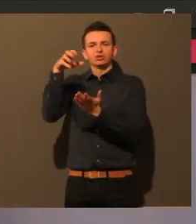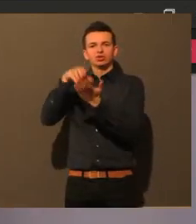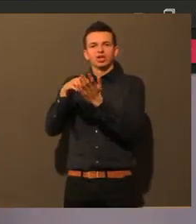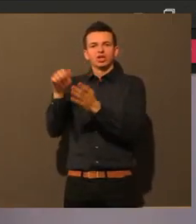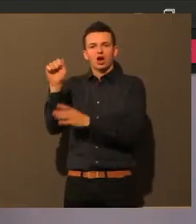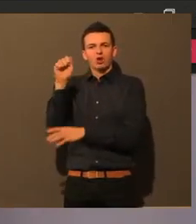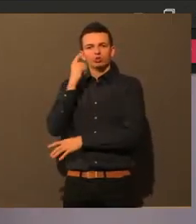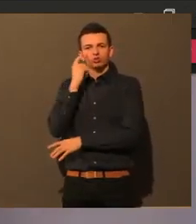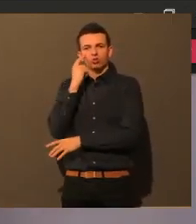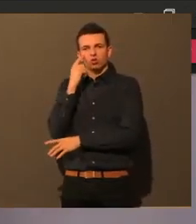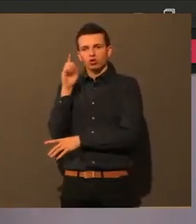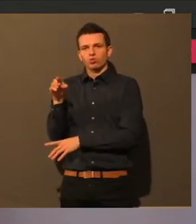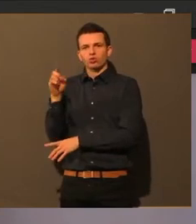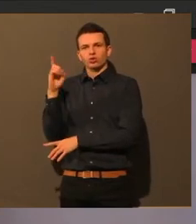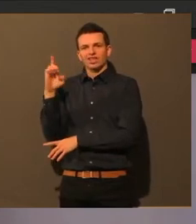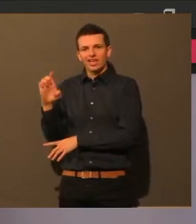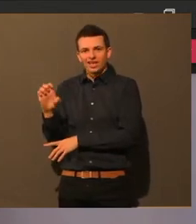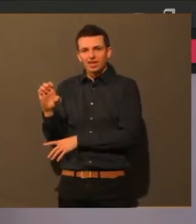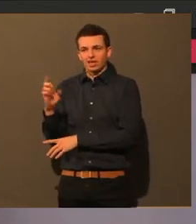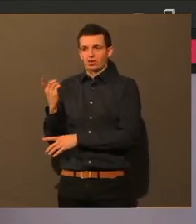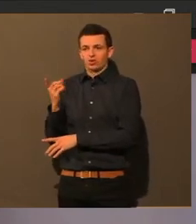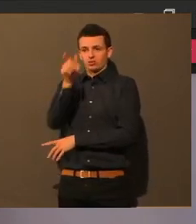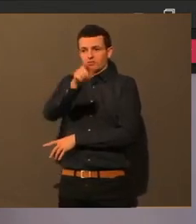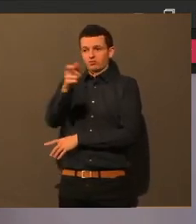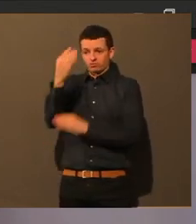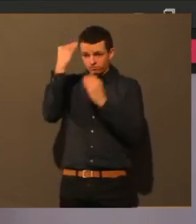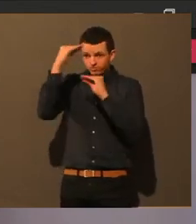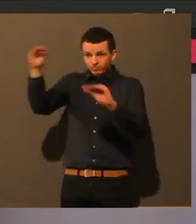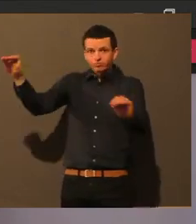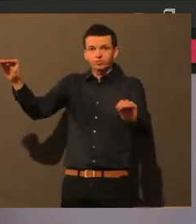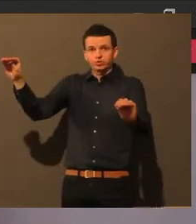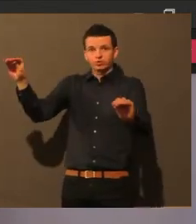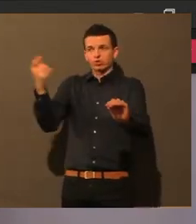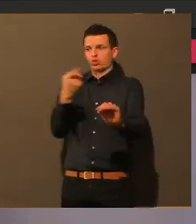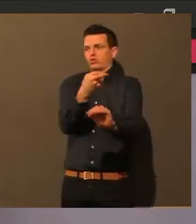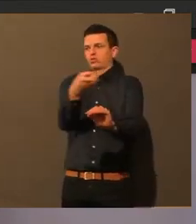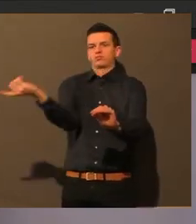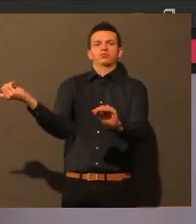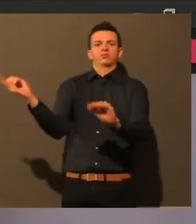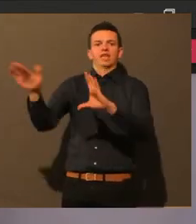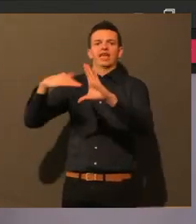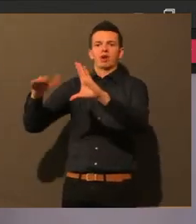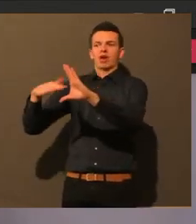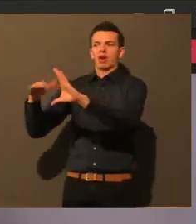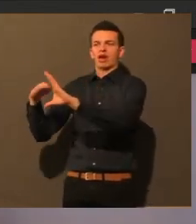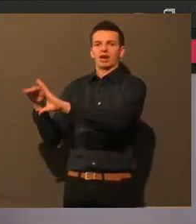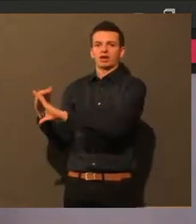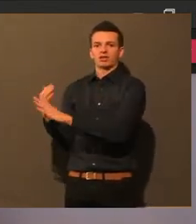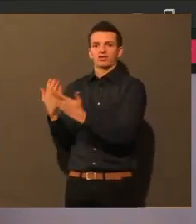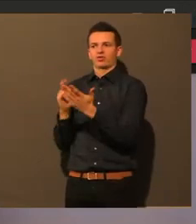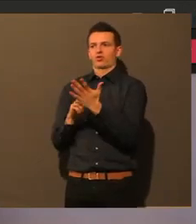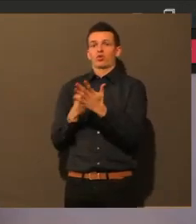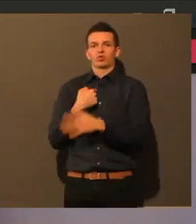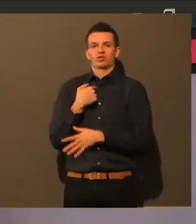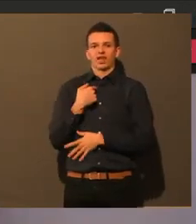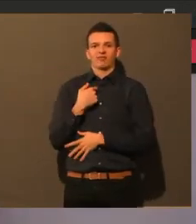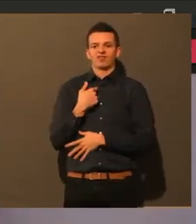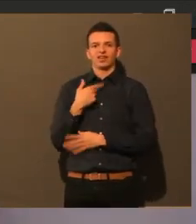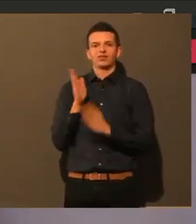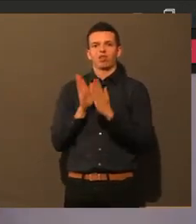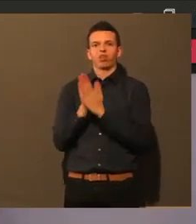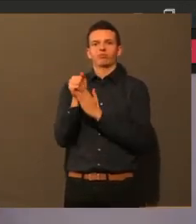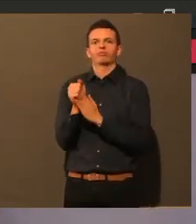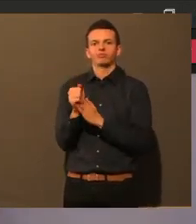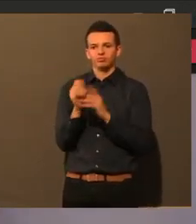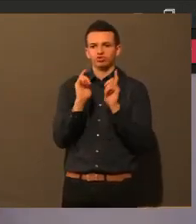dass die Leute aber auch sich freiwillig melden. Also es soll natürlich auch keiner Besuch bekommen oder beschenkt werden, der das nicht möchte, um Gottes Willen.